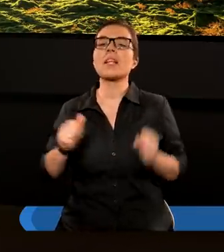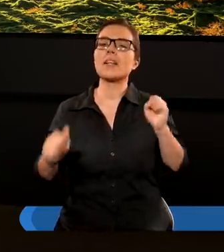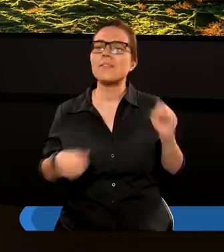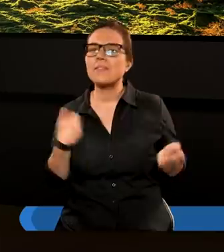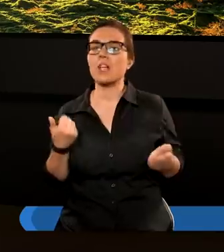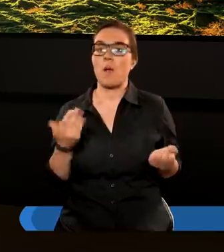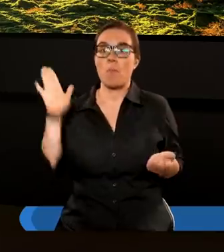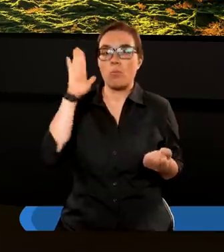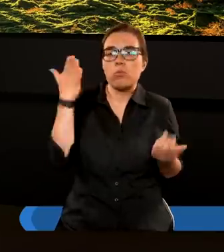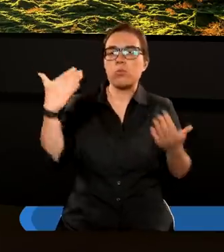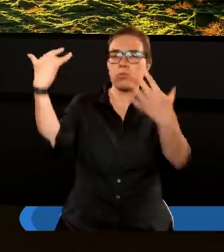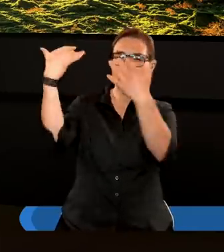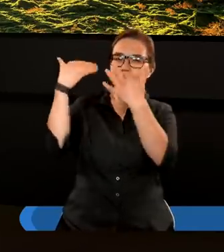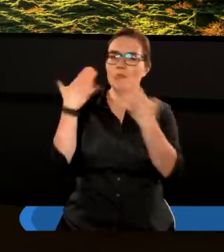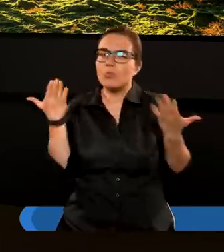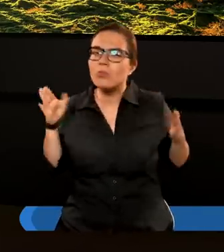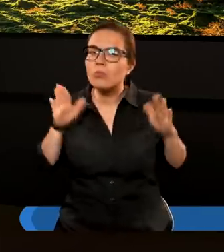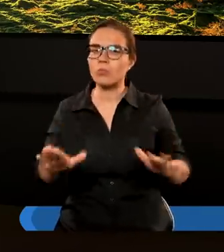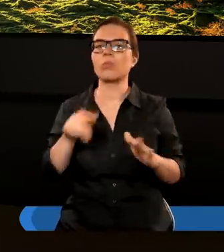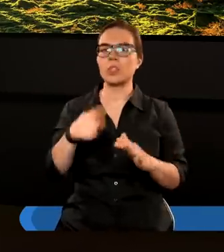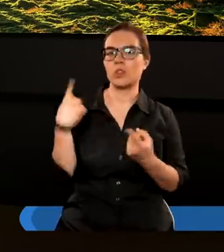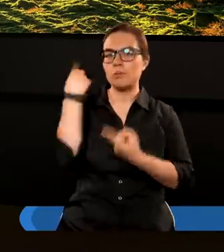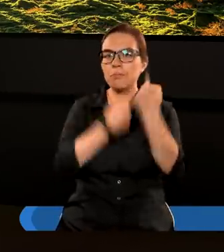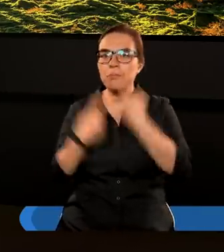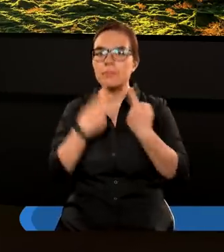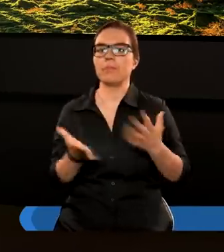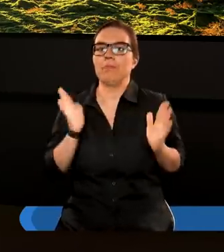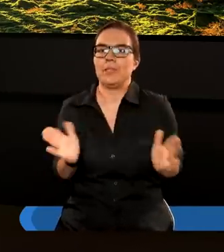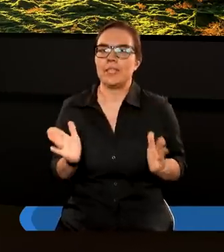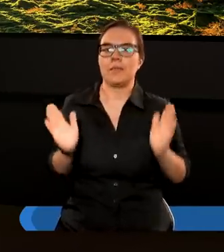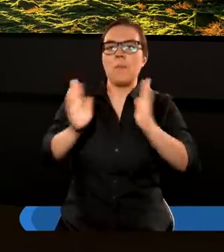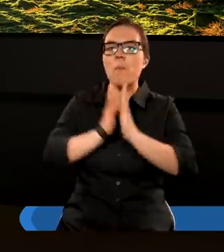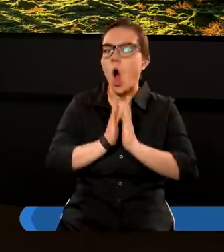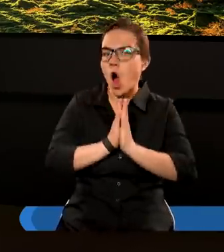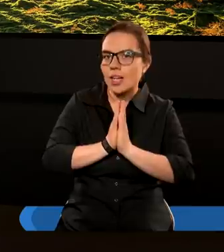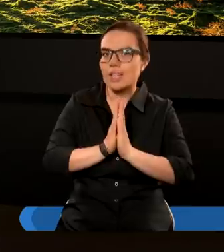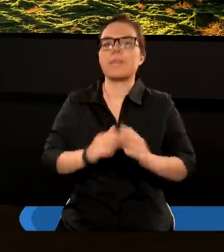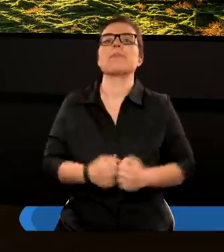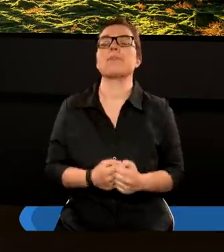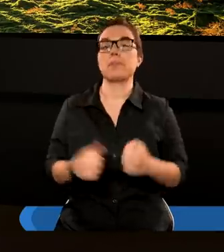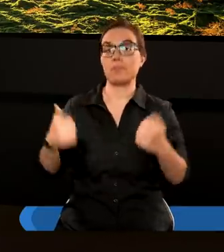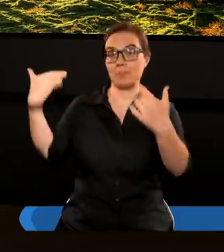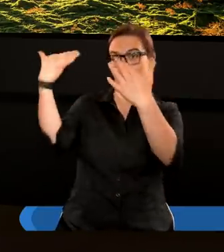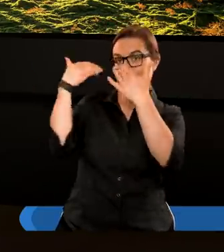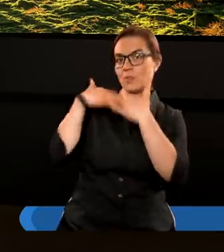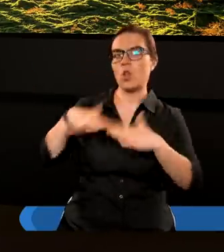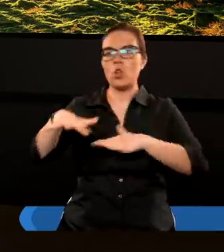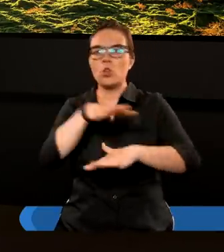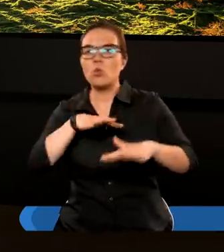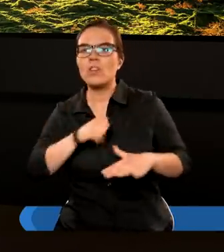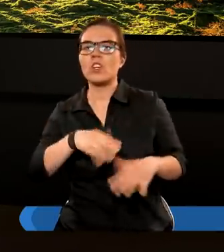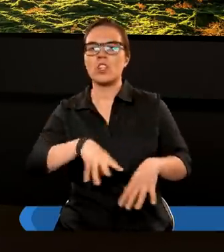Żeby Bóg nam błogosławił to rozważanie. Będziemy się modlić, żeby Duch Święty